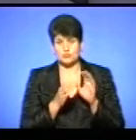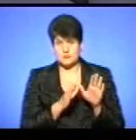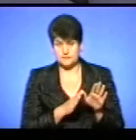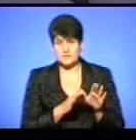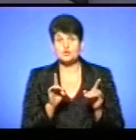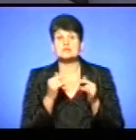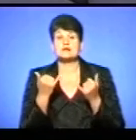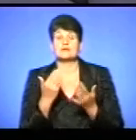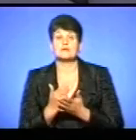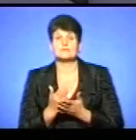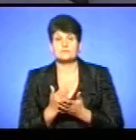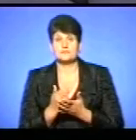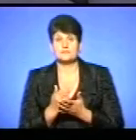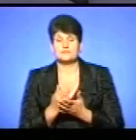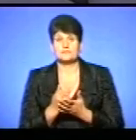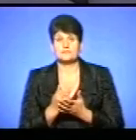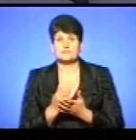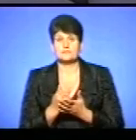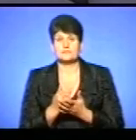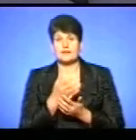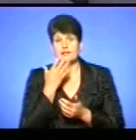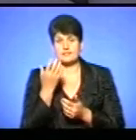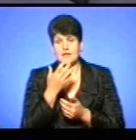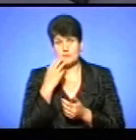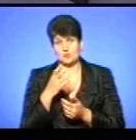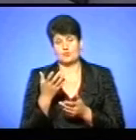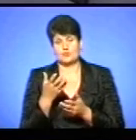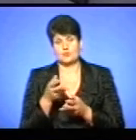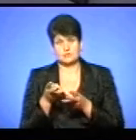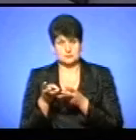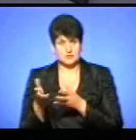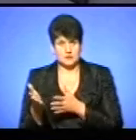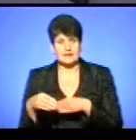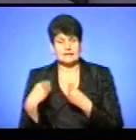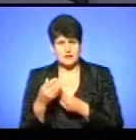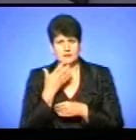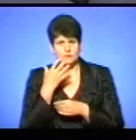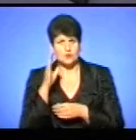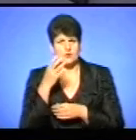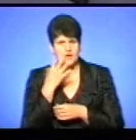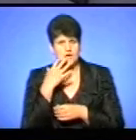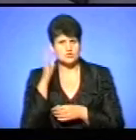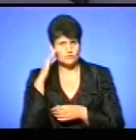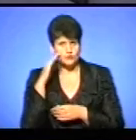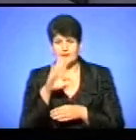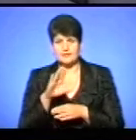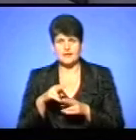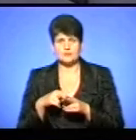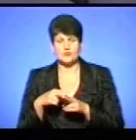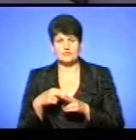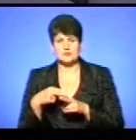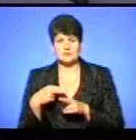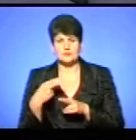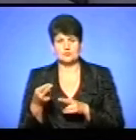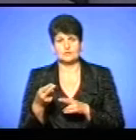Що зараз відбувається? Наприклад, тепло-комуненерго, яке надало тепло, гарячу воду, не відшкодувало вже значну